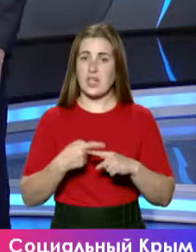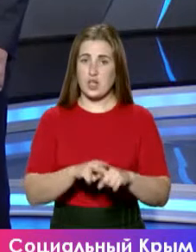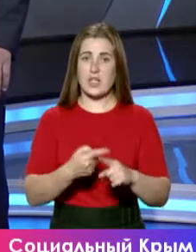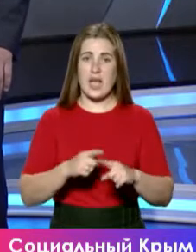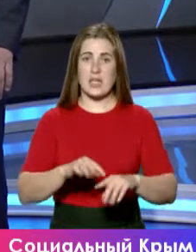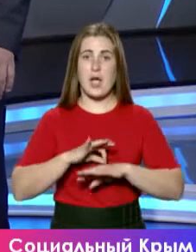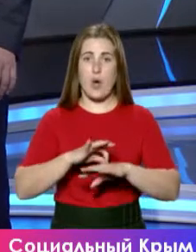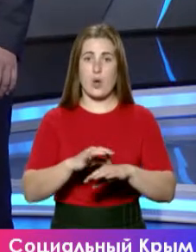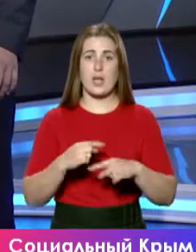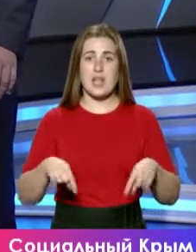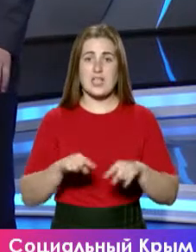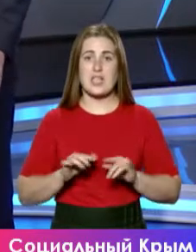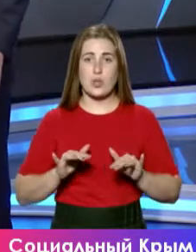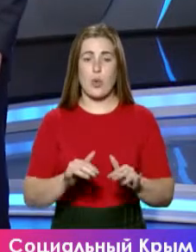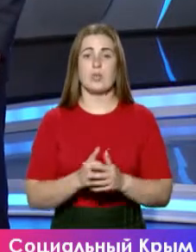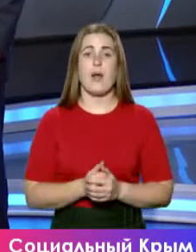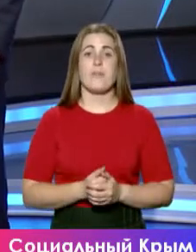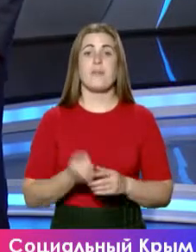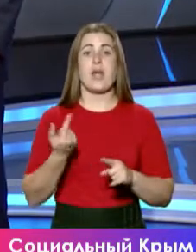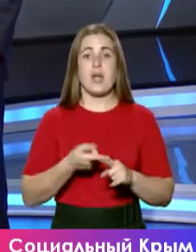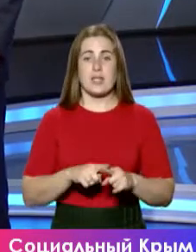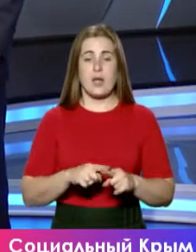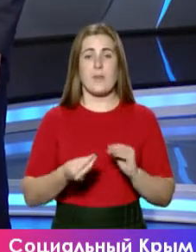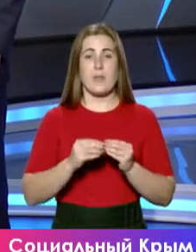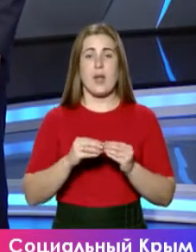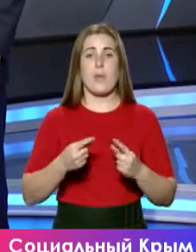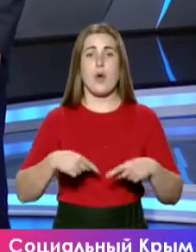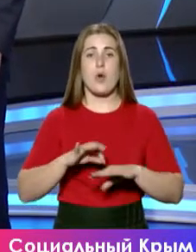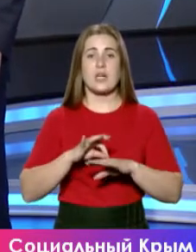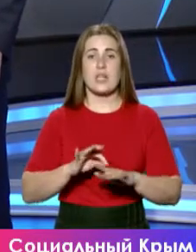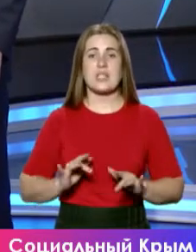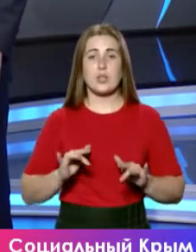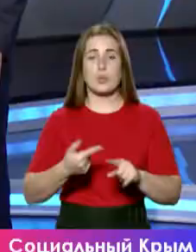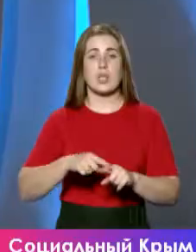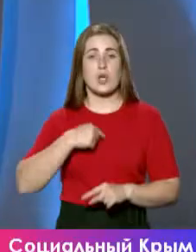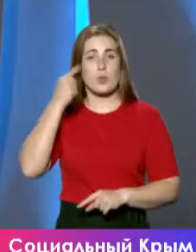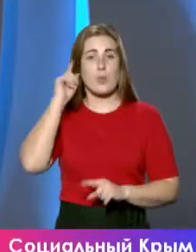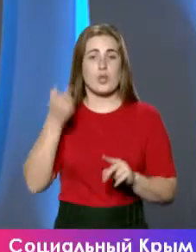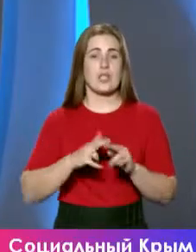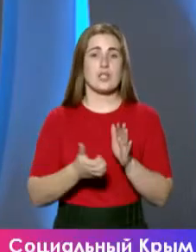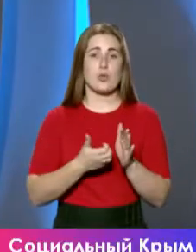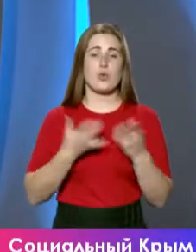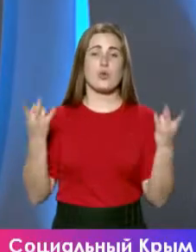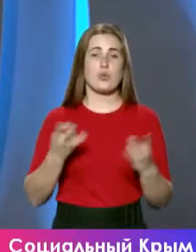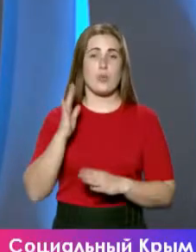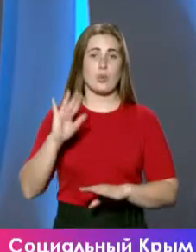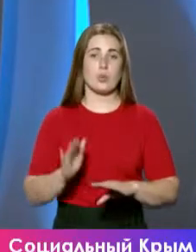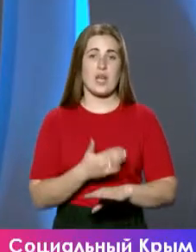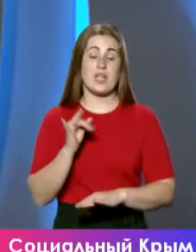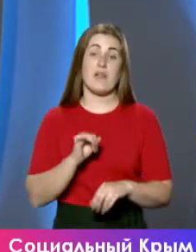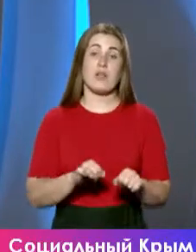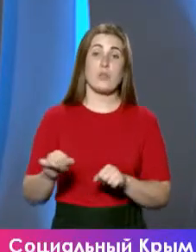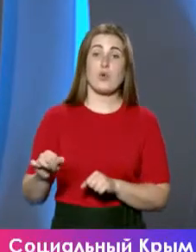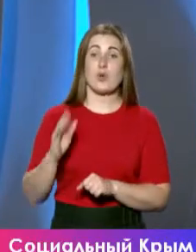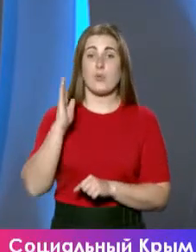организационная? Это проблема организационная. Я считаю, что это организационная. Я думаю, что эти недочеты необходимо будет устранить. И возможно, что